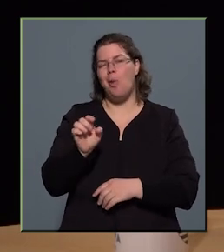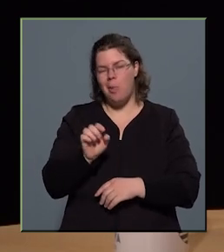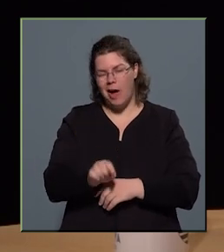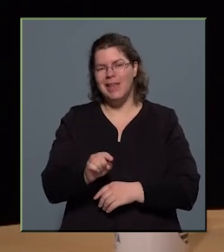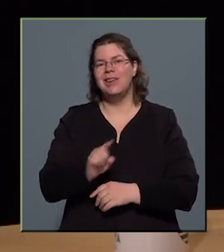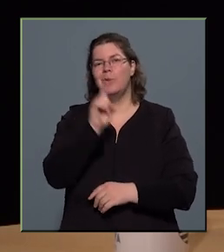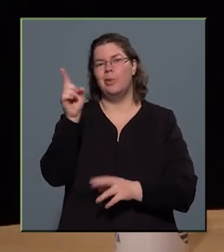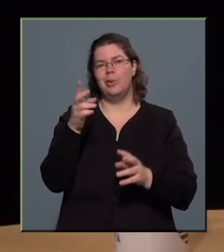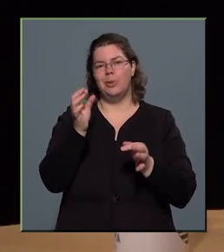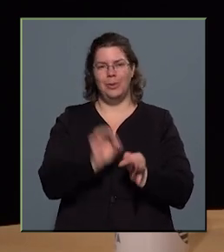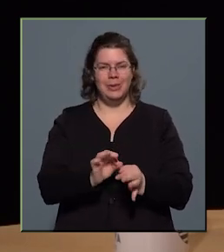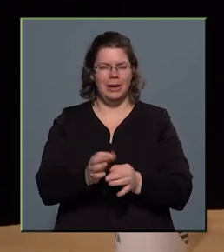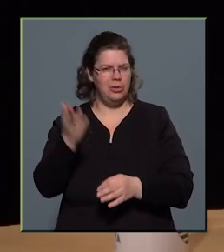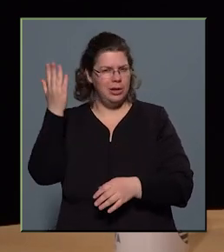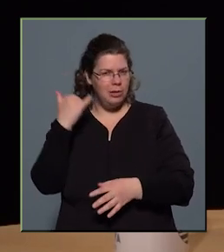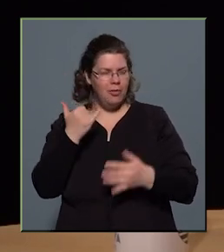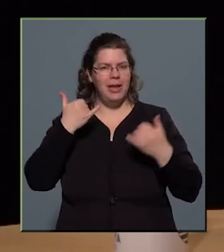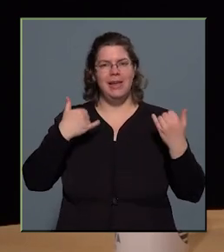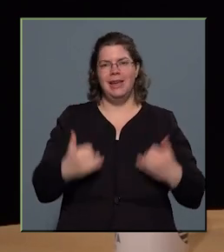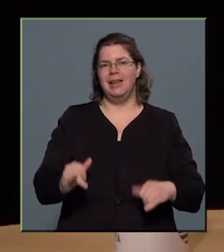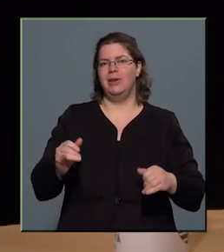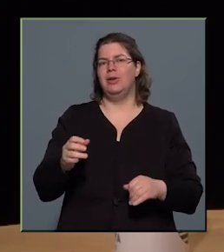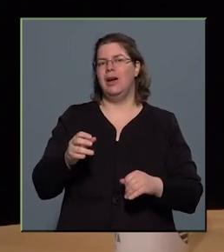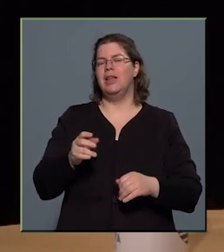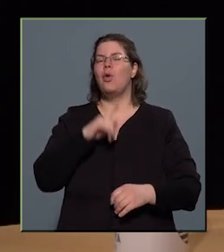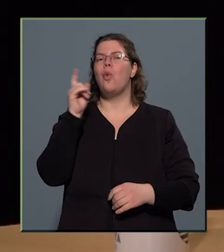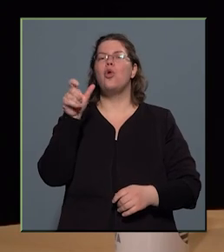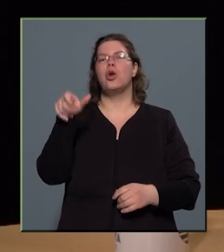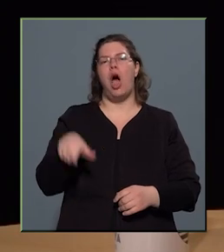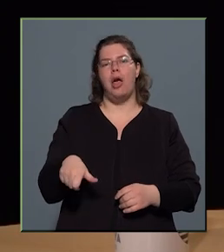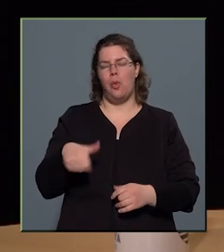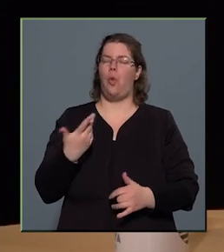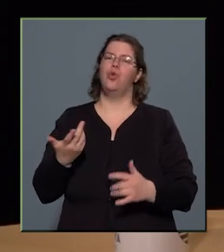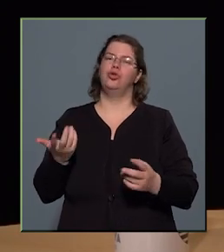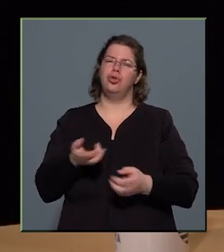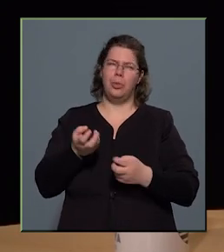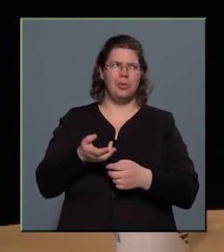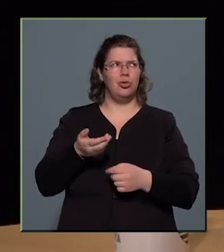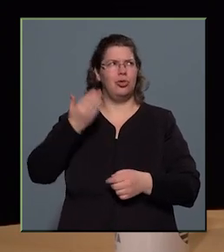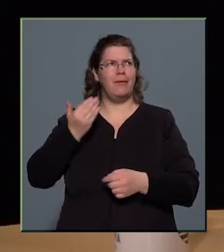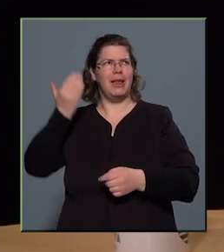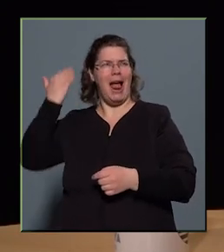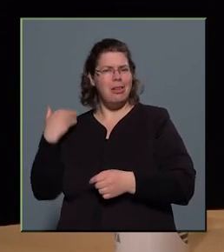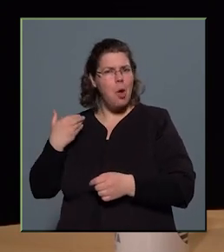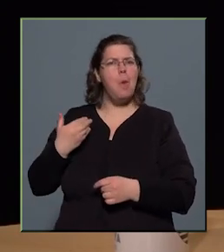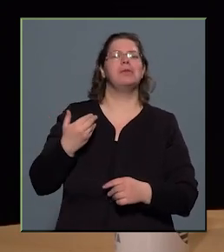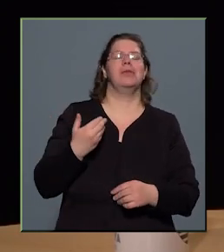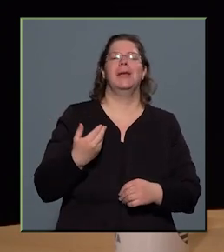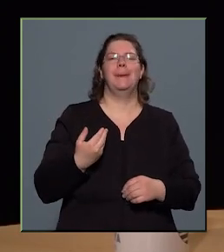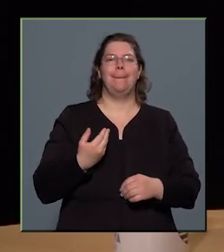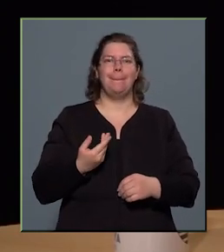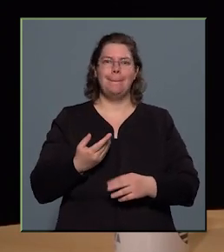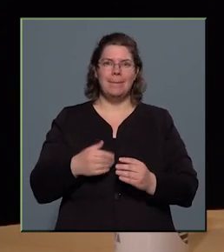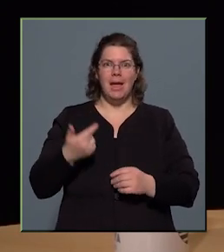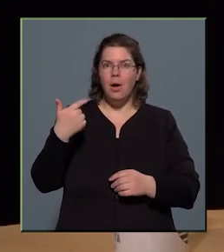tavaly indított egy űrhajós toborzást, sőt, tavaly előtt, mert elég 20